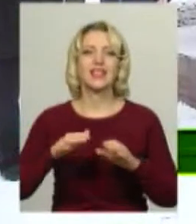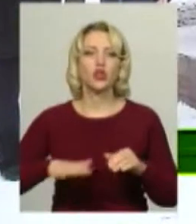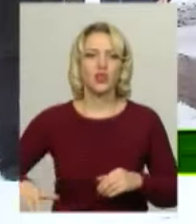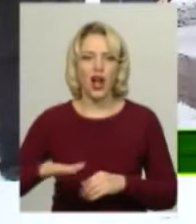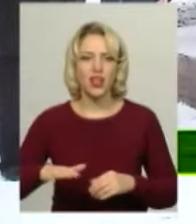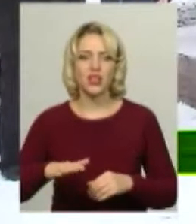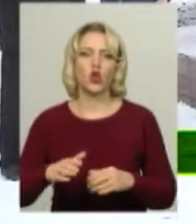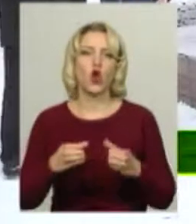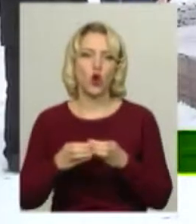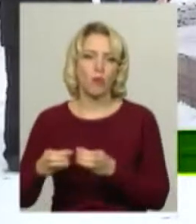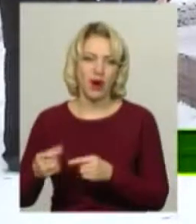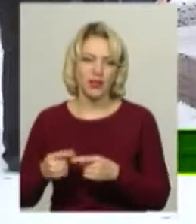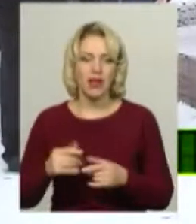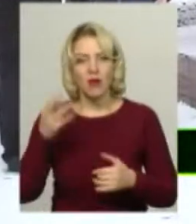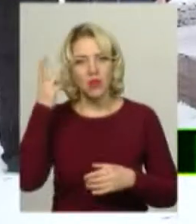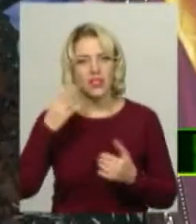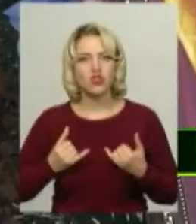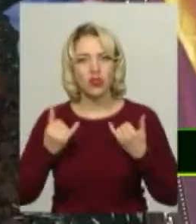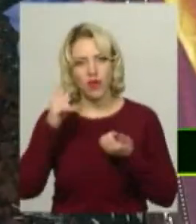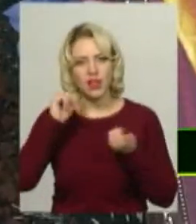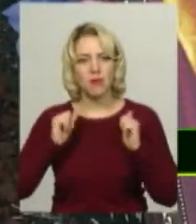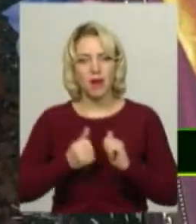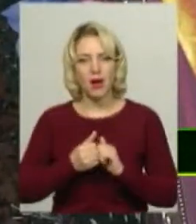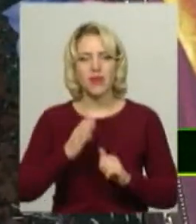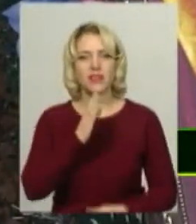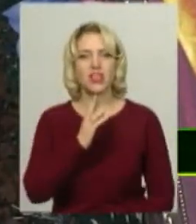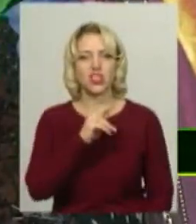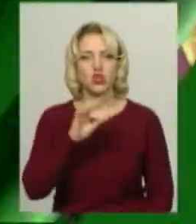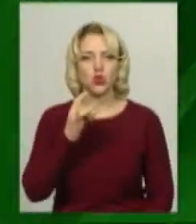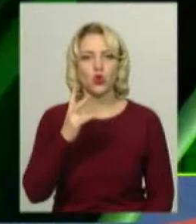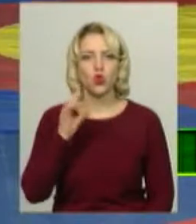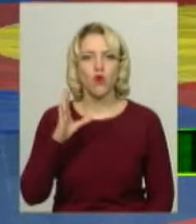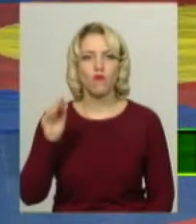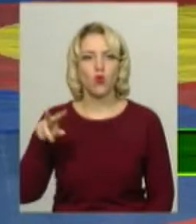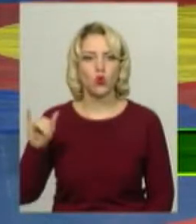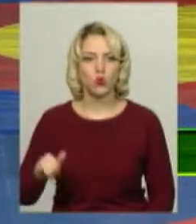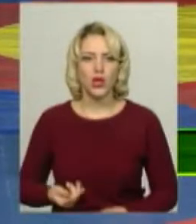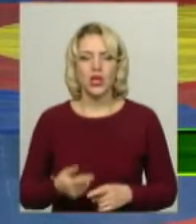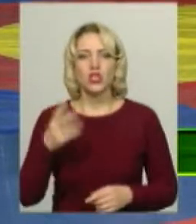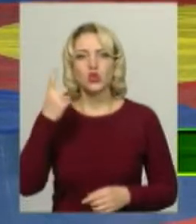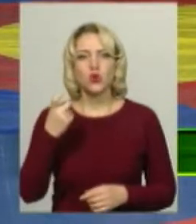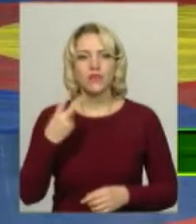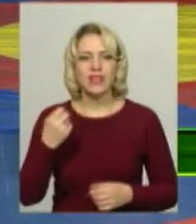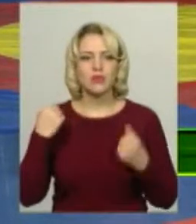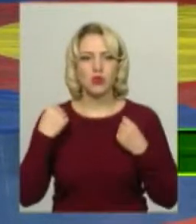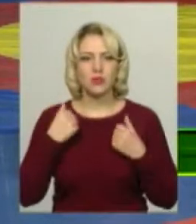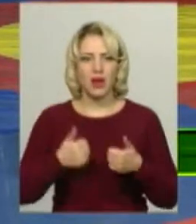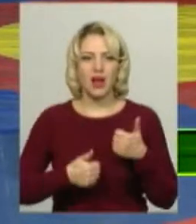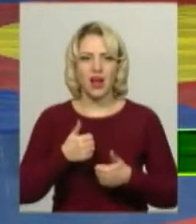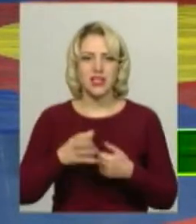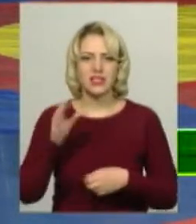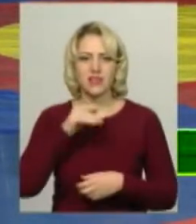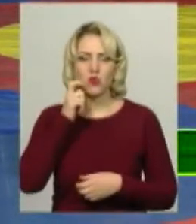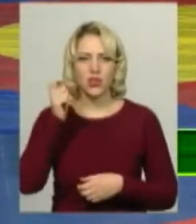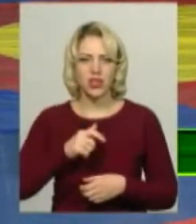Сьогодні у Хмельницькому вшанували пам'ять В'ячеславу Чорноволу. 120 спортсменів змагалися на